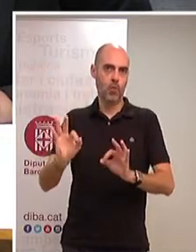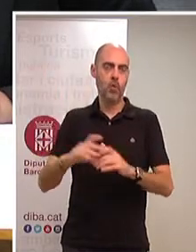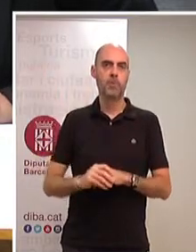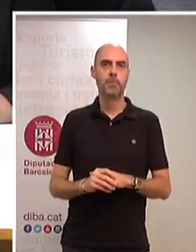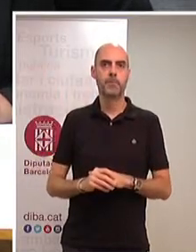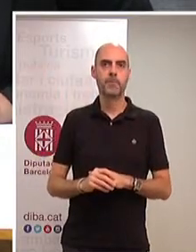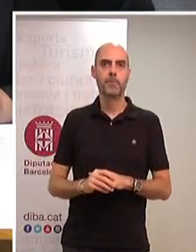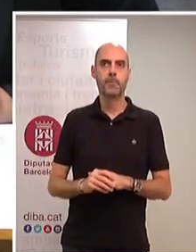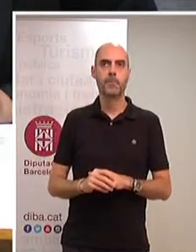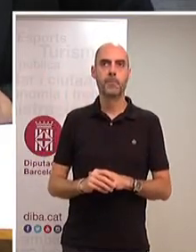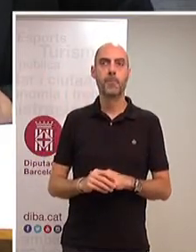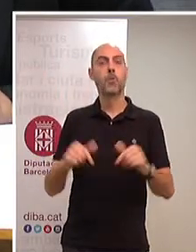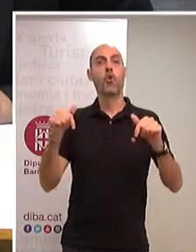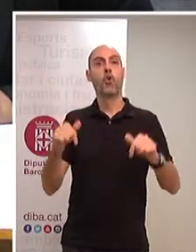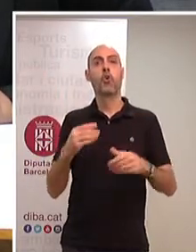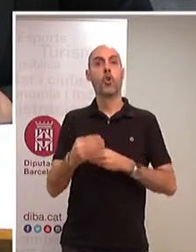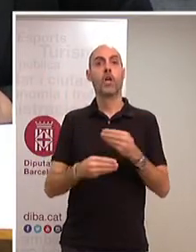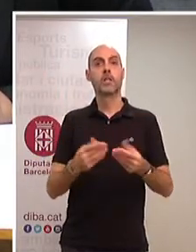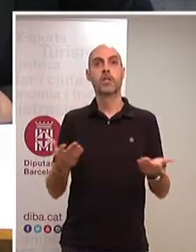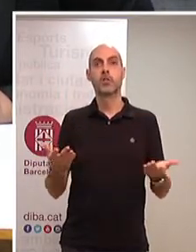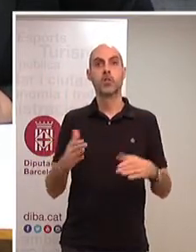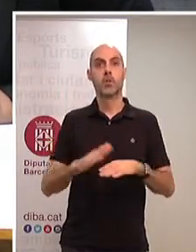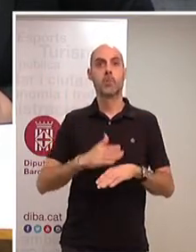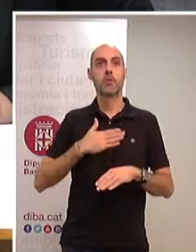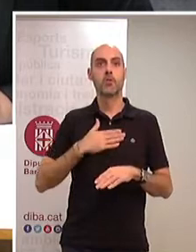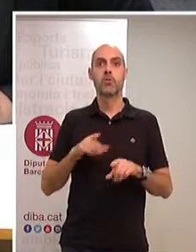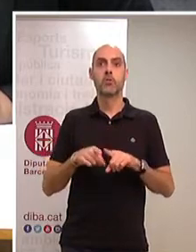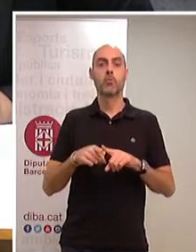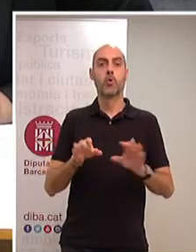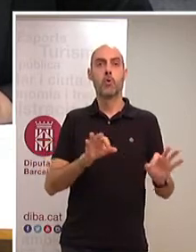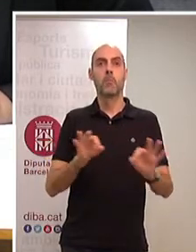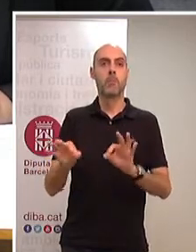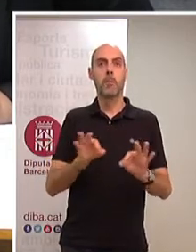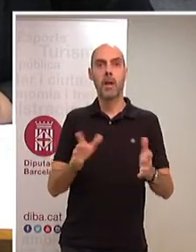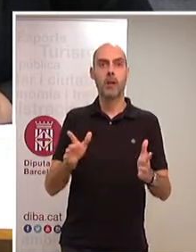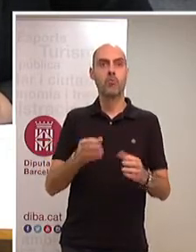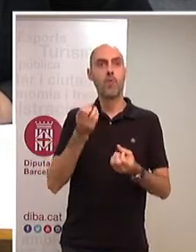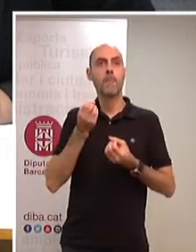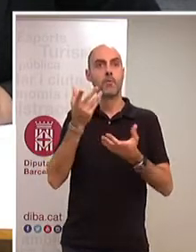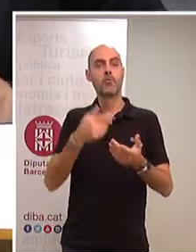En l'Osterup el que ha fet avui és, a la nostra línia, preparar un discurs d'unes 10 o 12 pàgines.